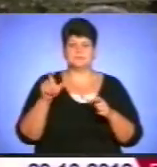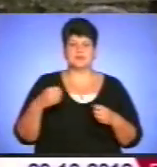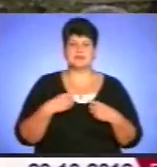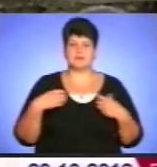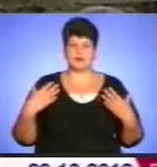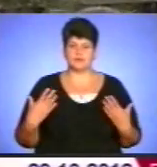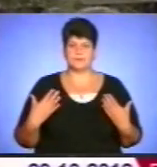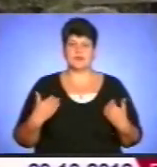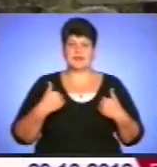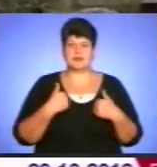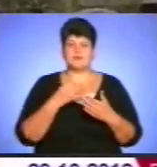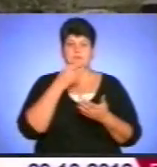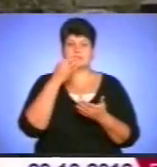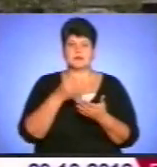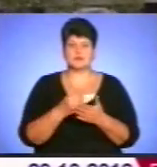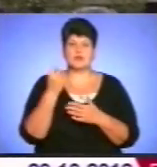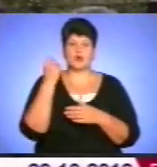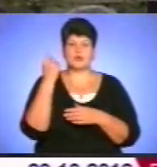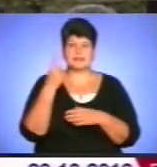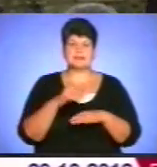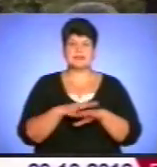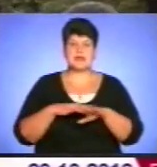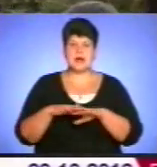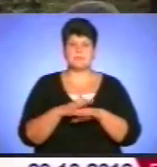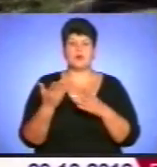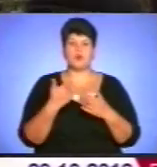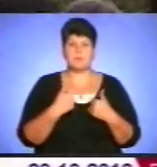І я скажу, це 11-та ярмарка, яку ми вже проводимо.